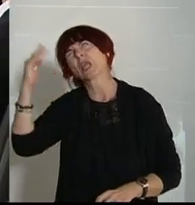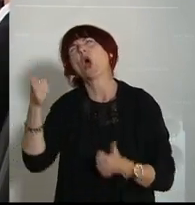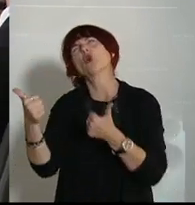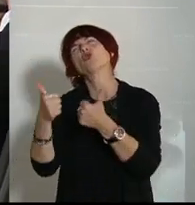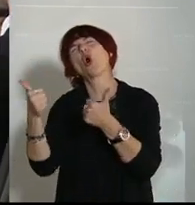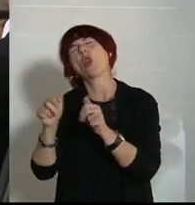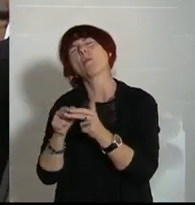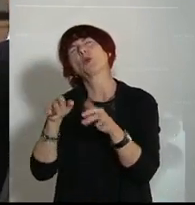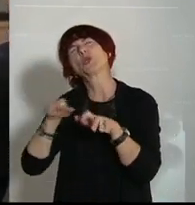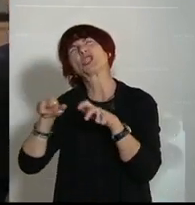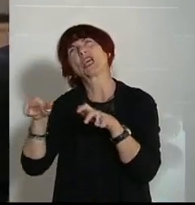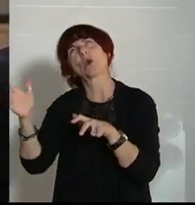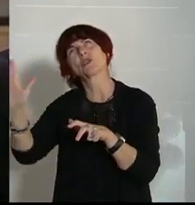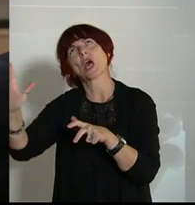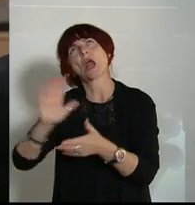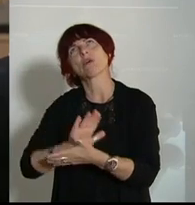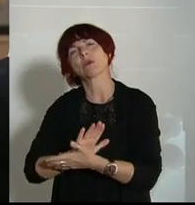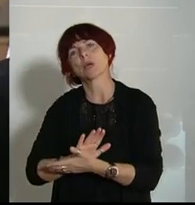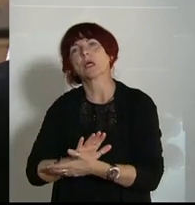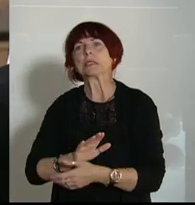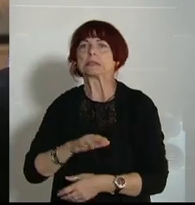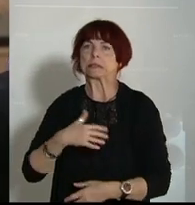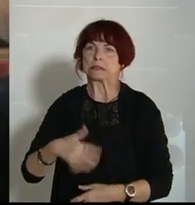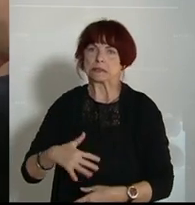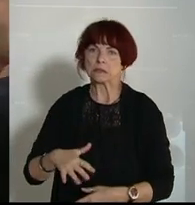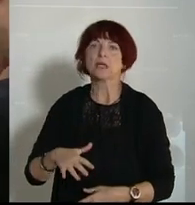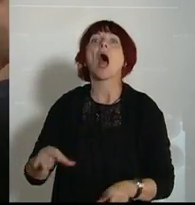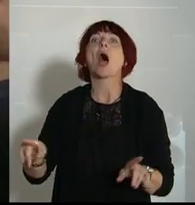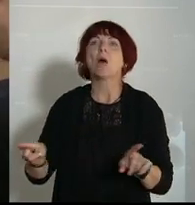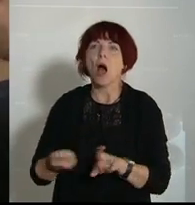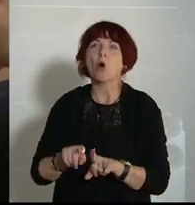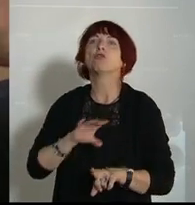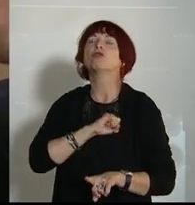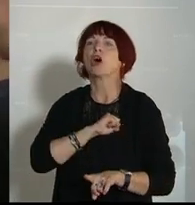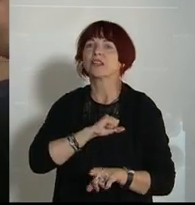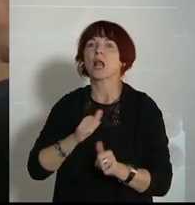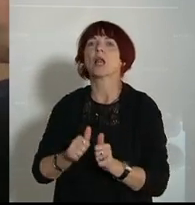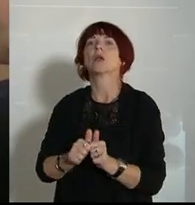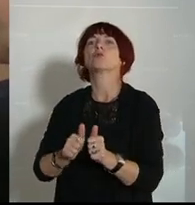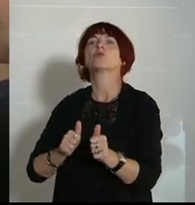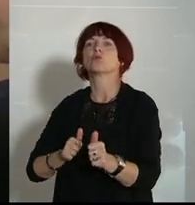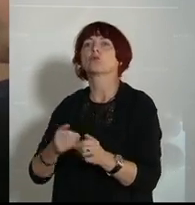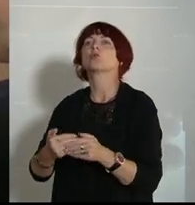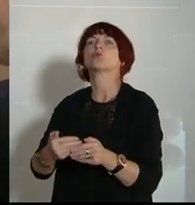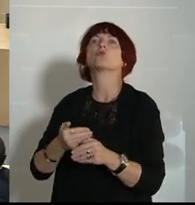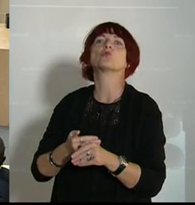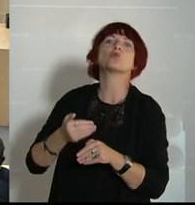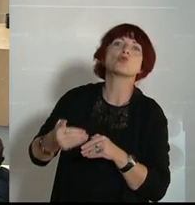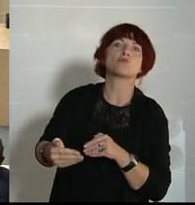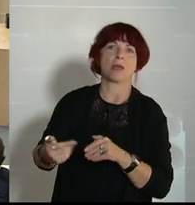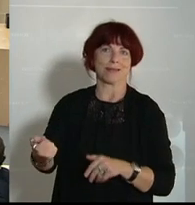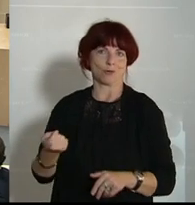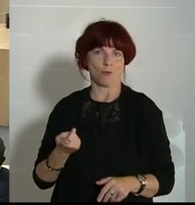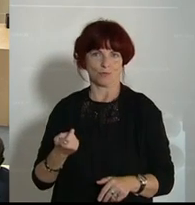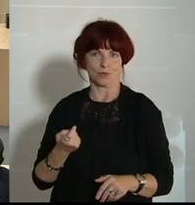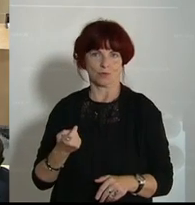die unsere Menschen schützt. Und die Gunst der späten Stunde hat schon auch etwas. Wenn wir früher getroffen worden